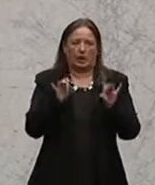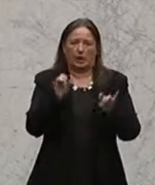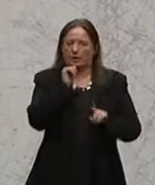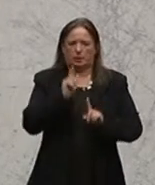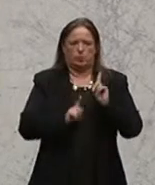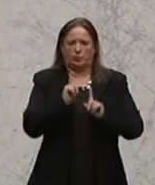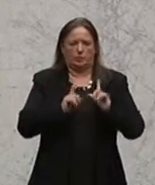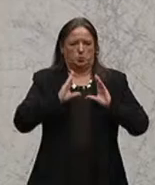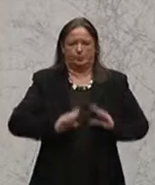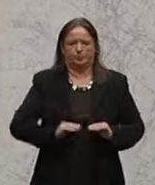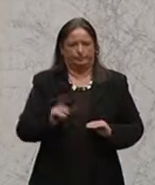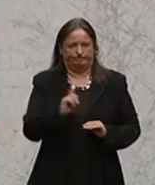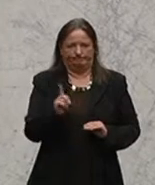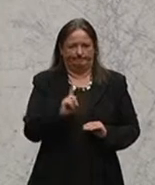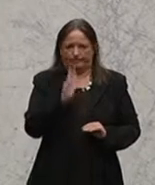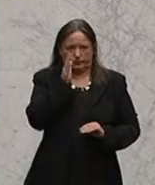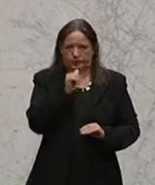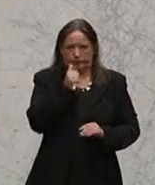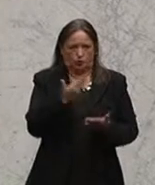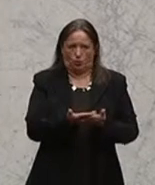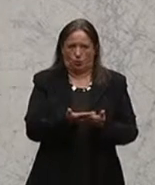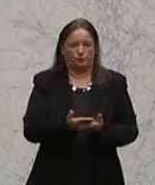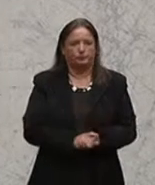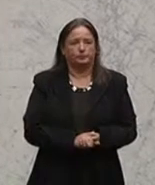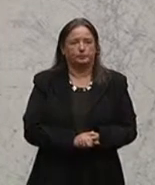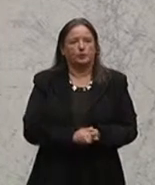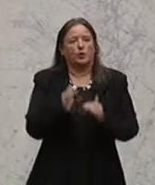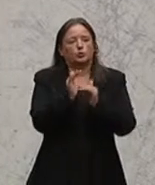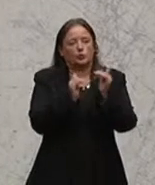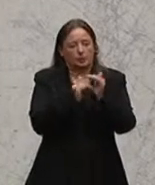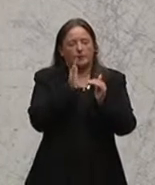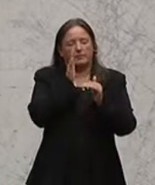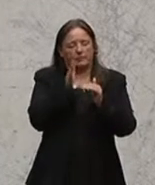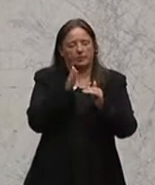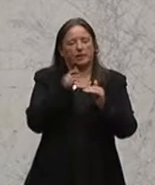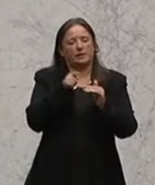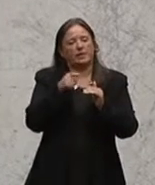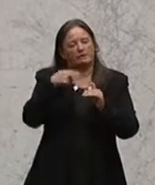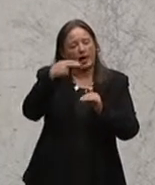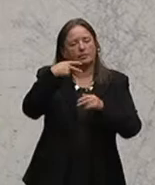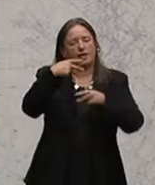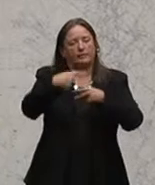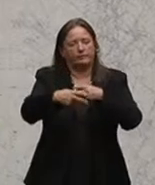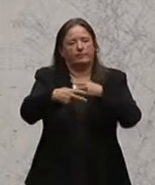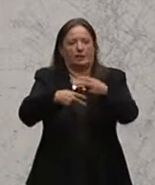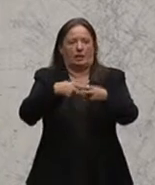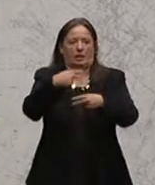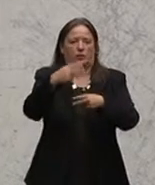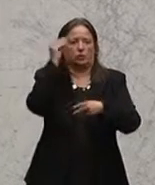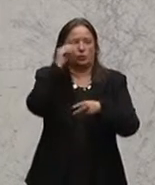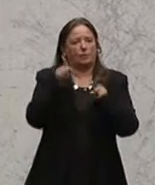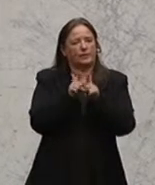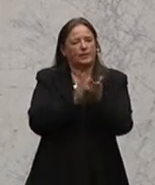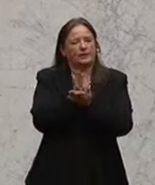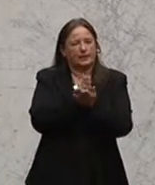Wir werden das Kind nicht mit dem Bade ausschütten, sondern das System weiterentwickeln. Schule ist ein Dienstleister.